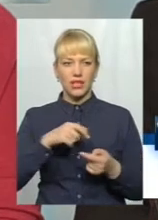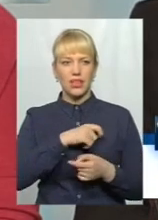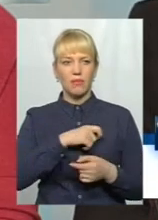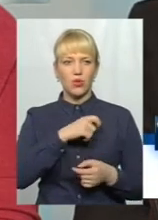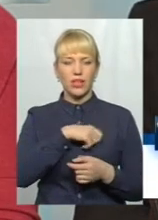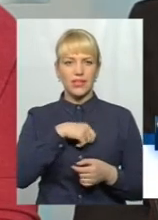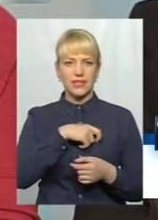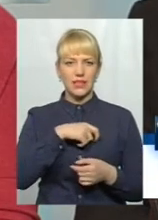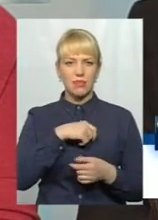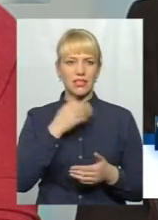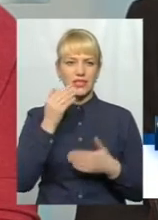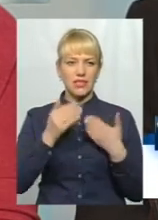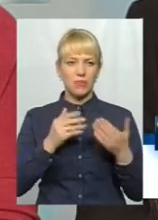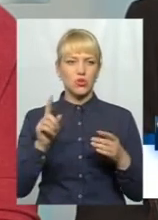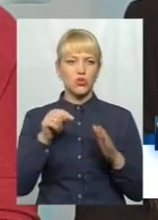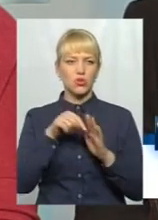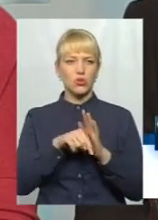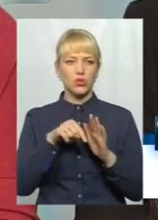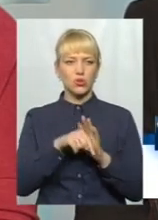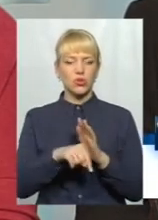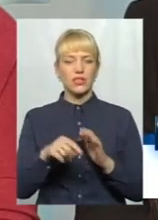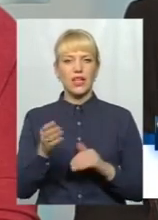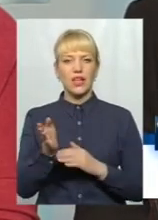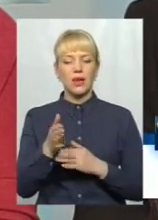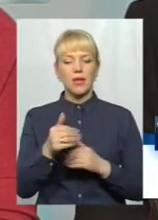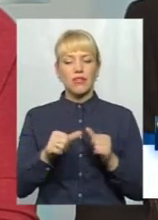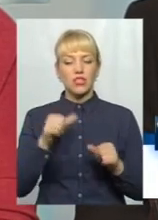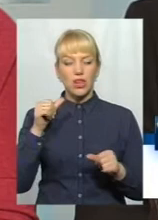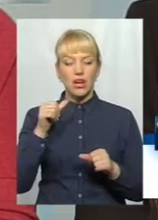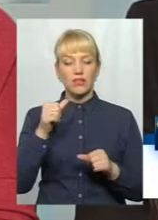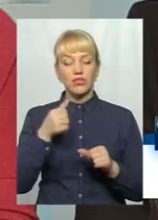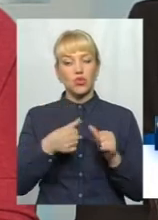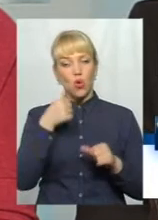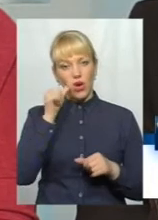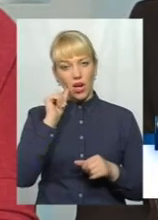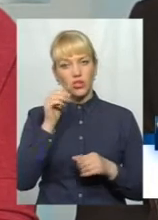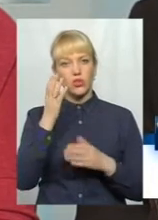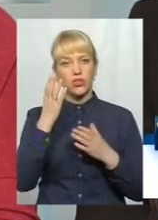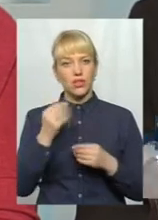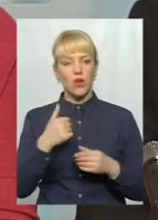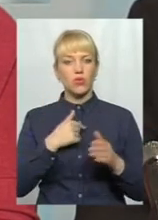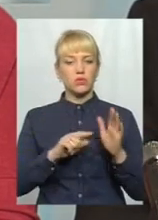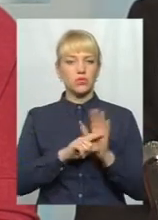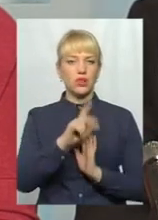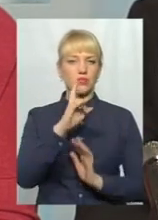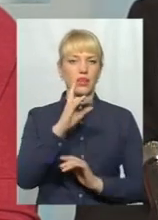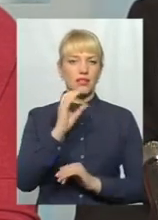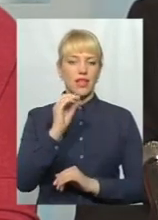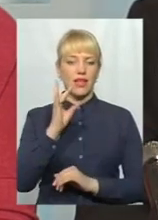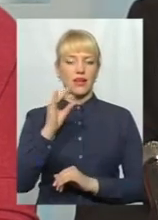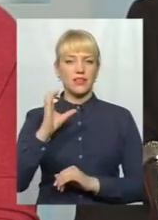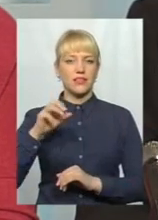стосується риби, тому що з вчорашнього дня у нас почався нерест риби, скажімо так. І